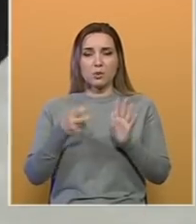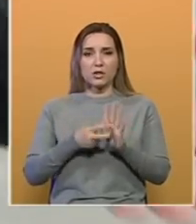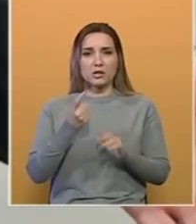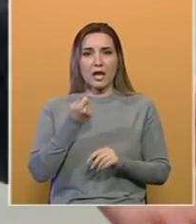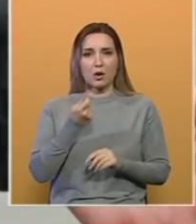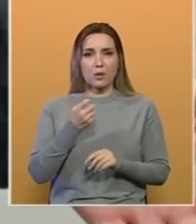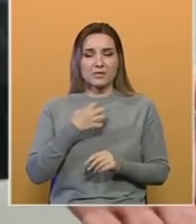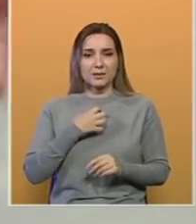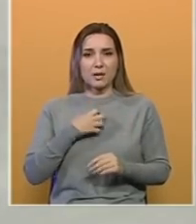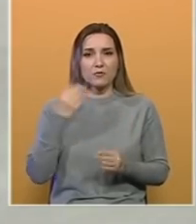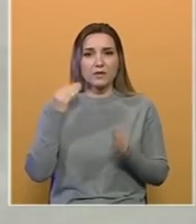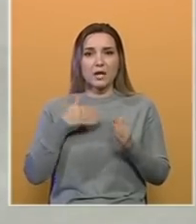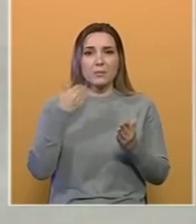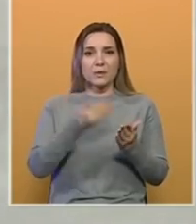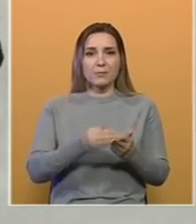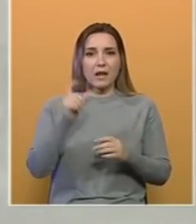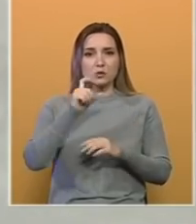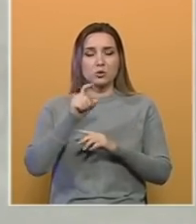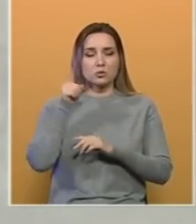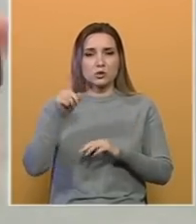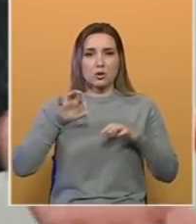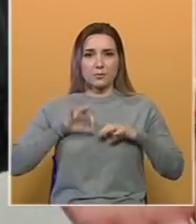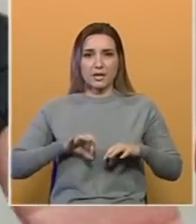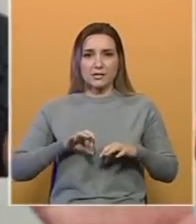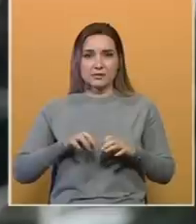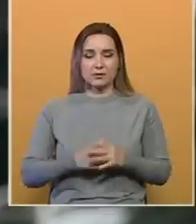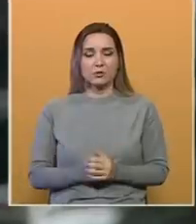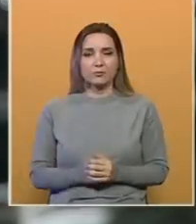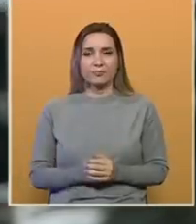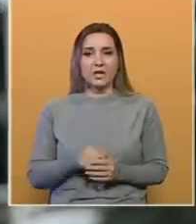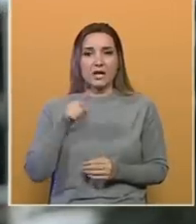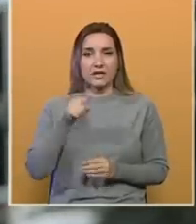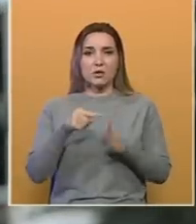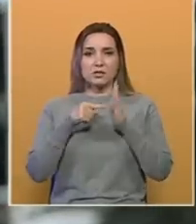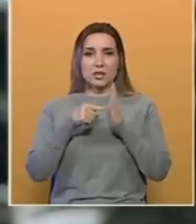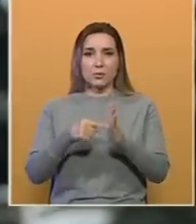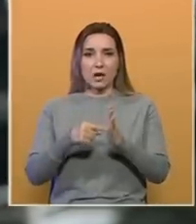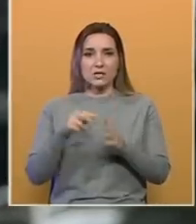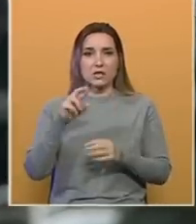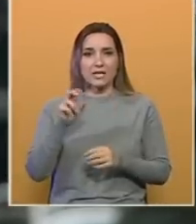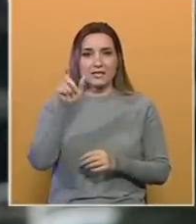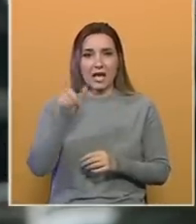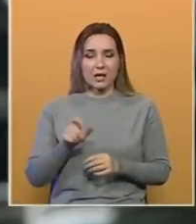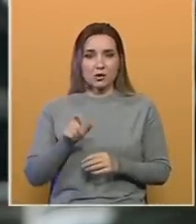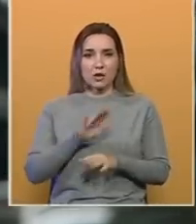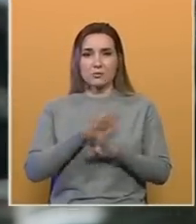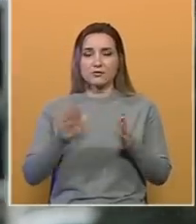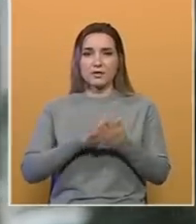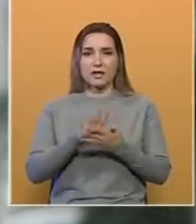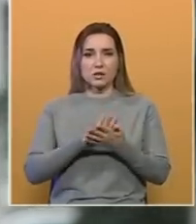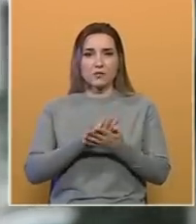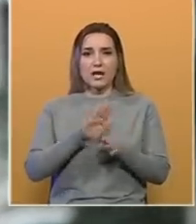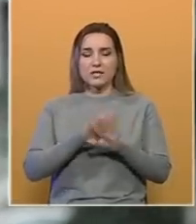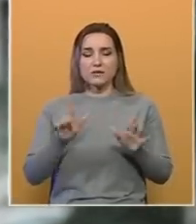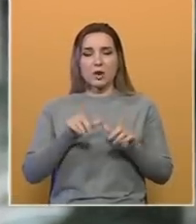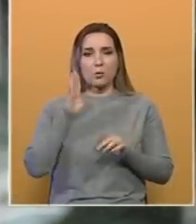ekonomski benefiti pripali su turskom predsjedniku, smatra Ranko Mavrak. Tako se pokazalo da s Erdoanom svi rado razgovaraju i svi